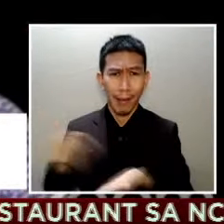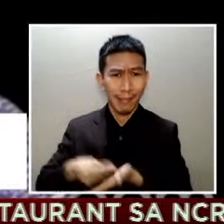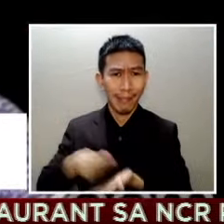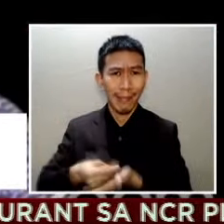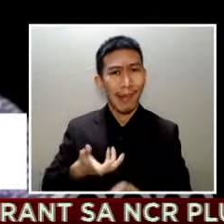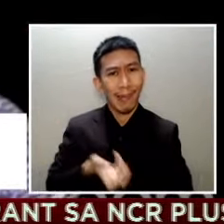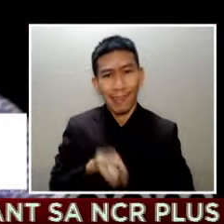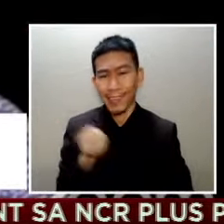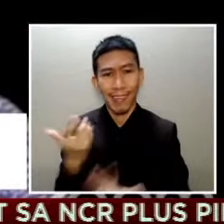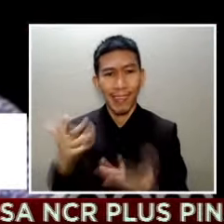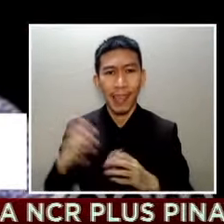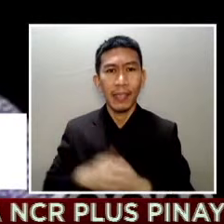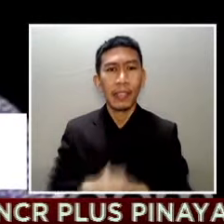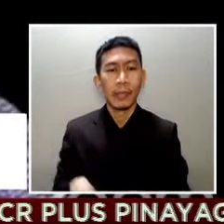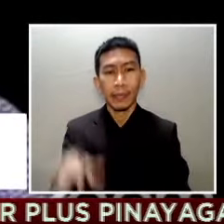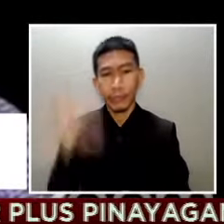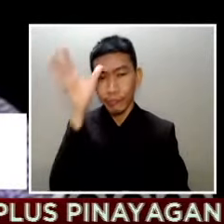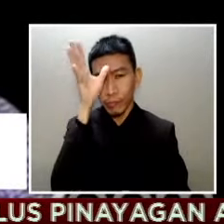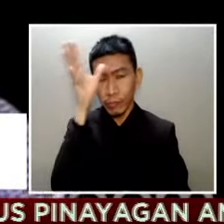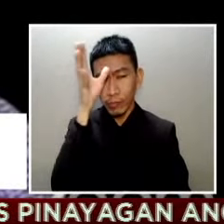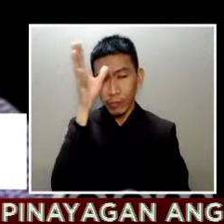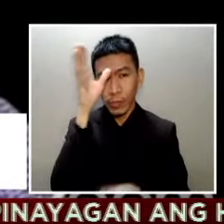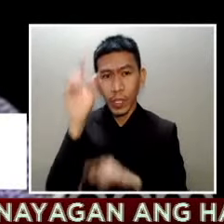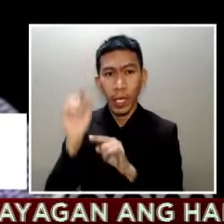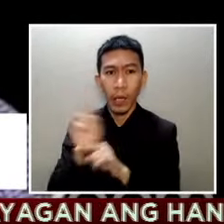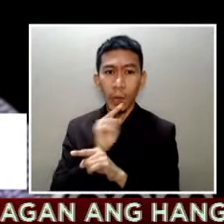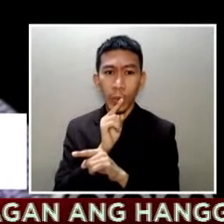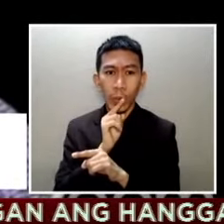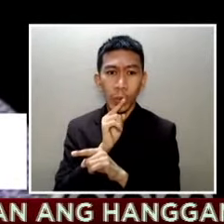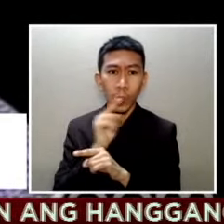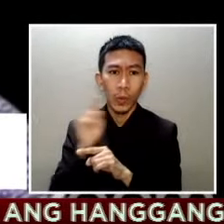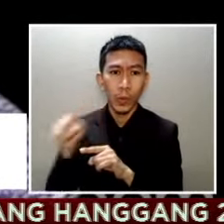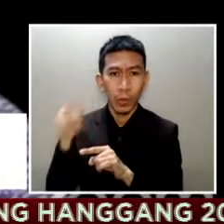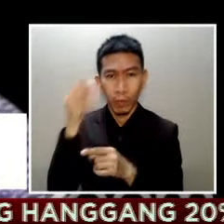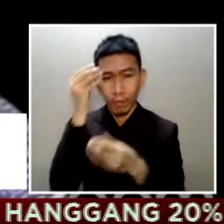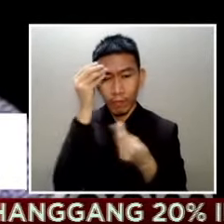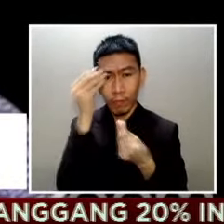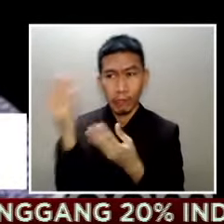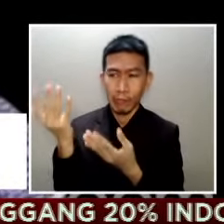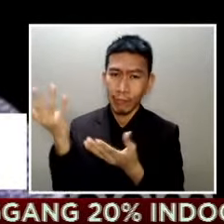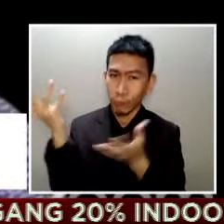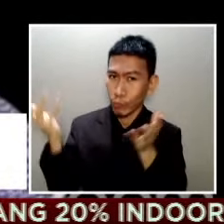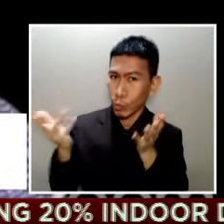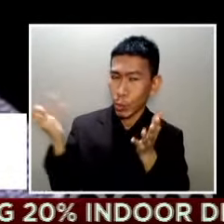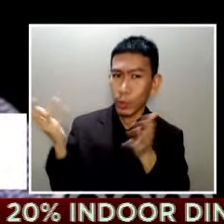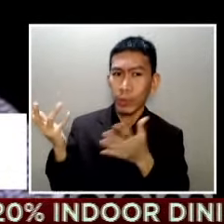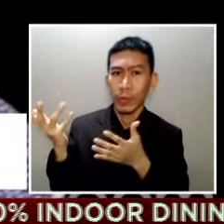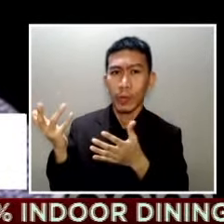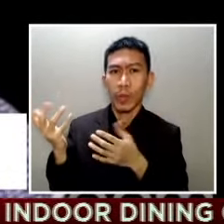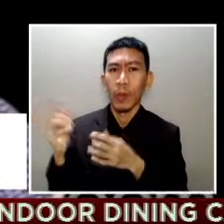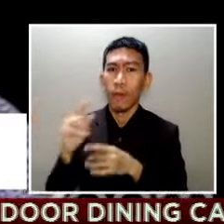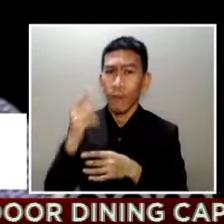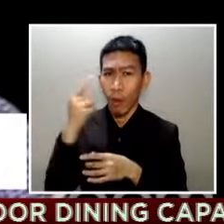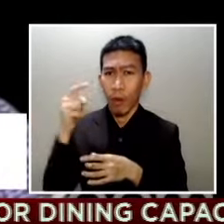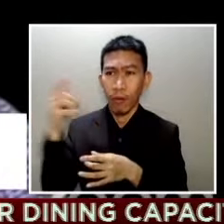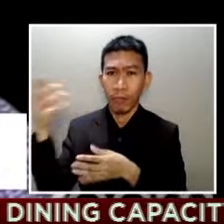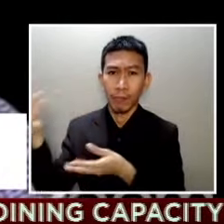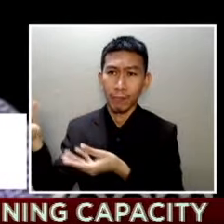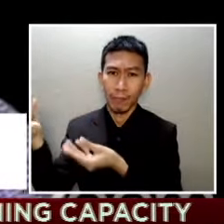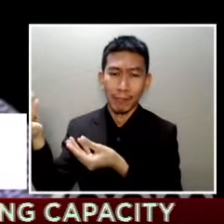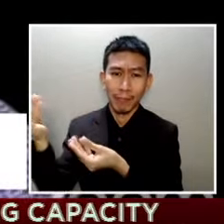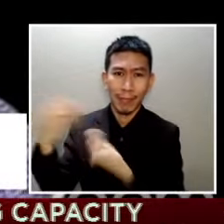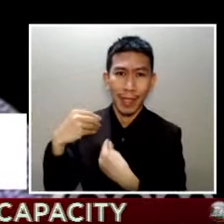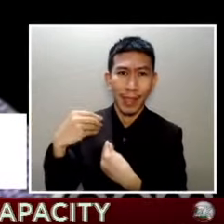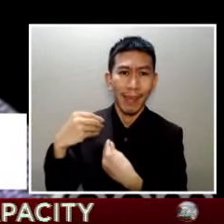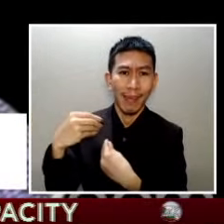Ray I always tell friends pag nagkukwentuhan para makapagpasalubong ng isang supot ng money kay